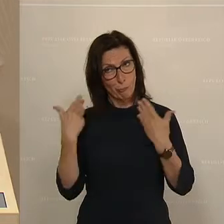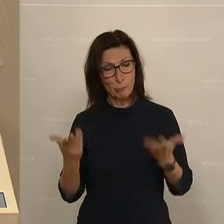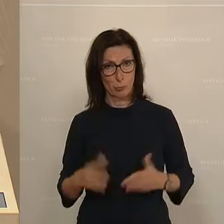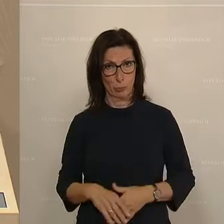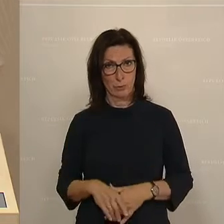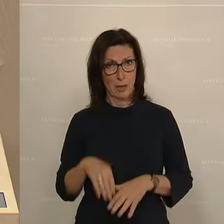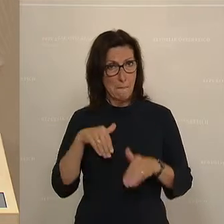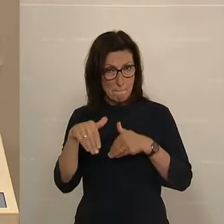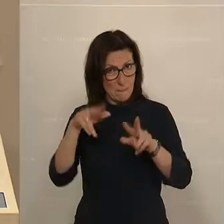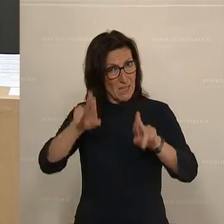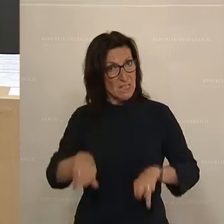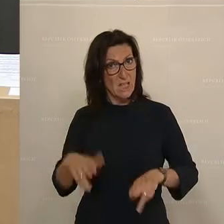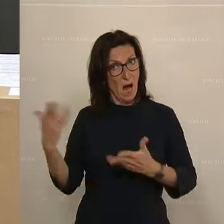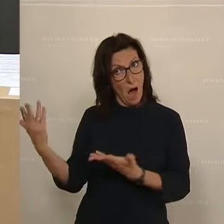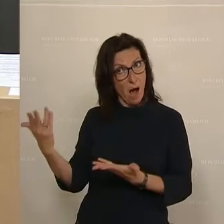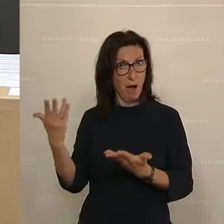einiges an guten Vorlagen.